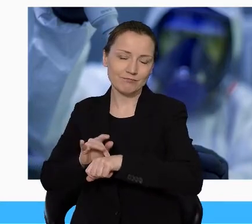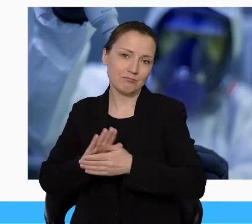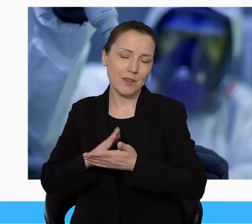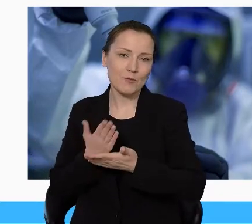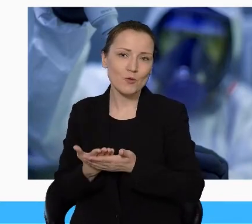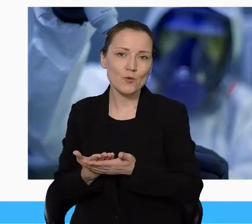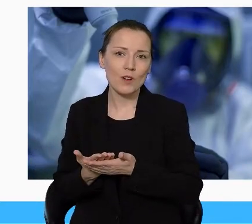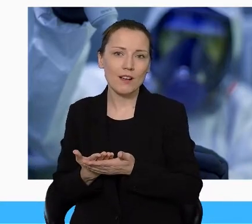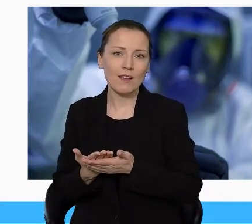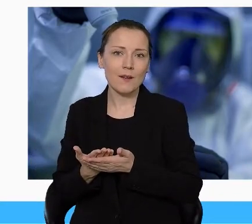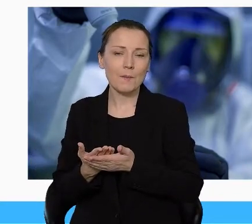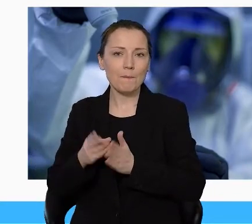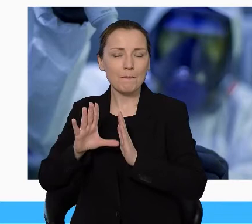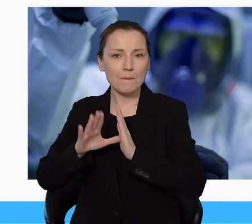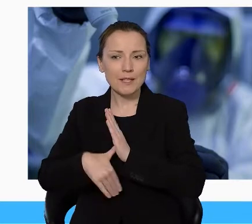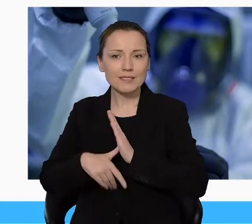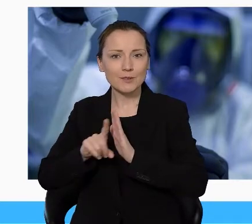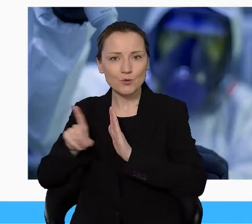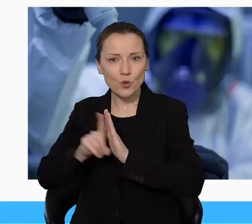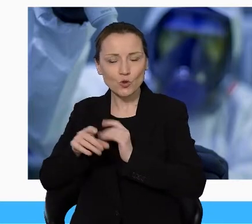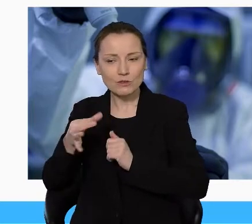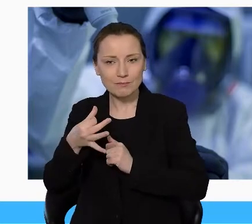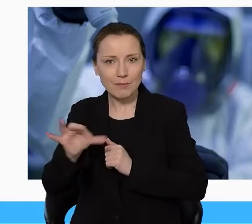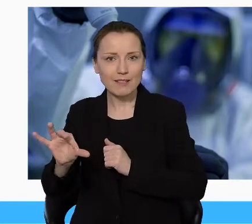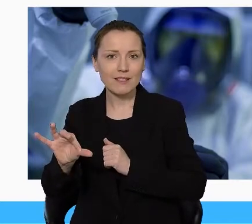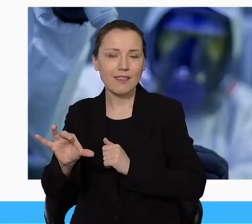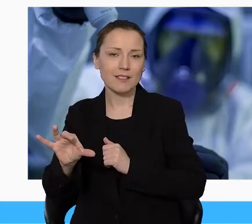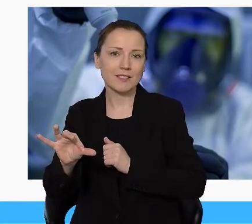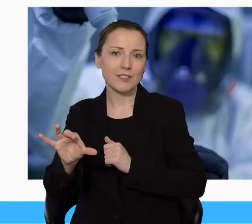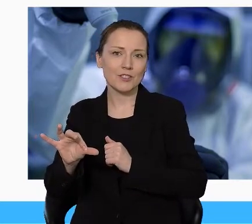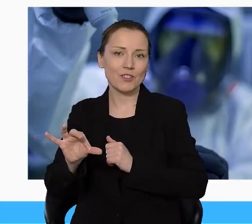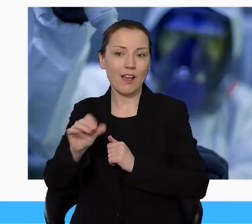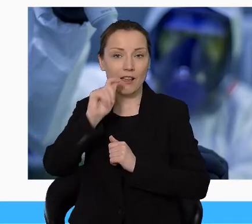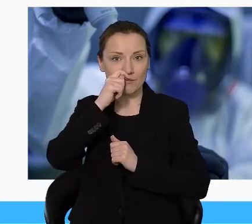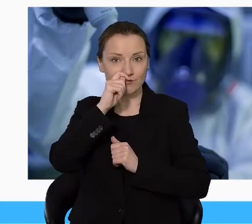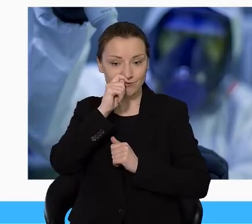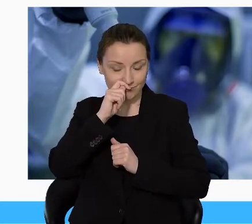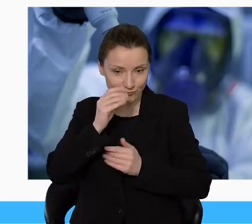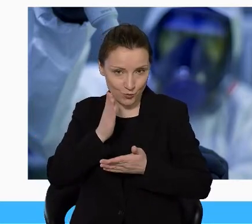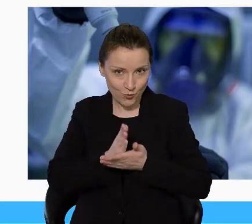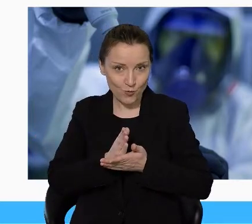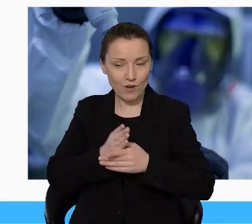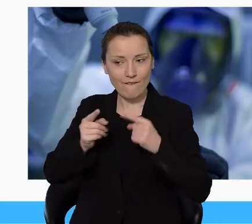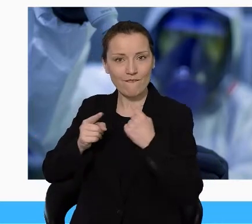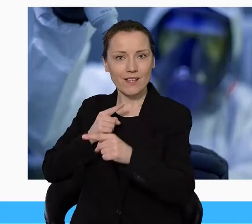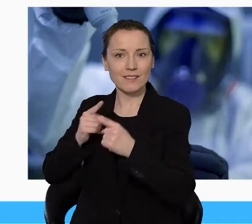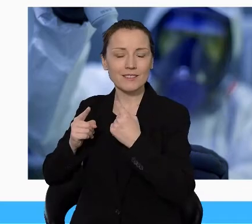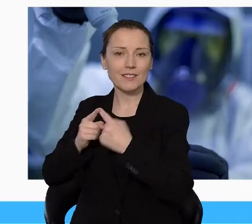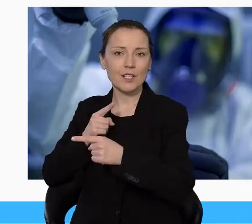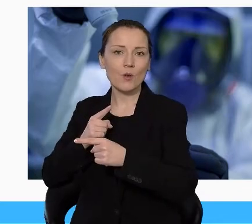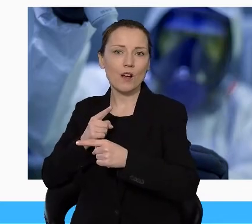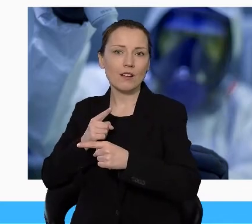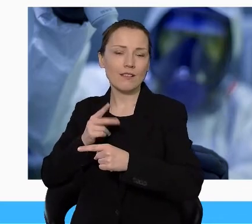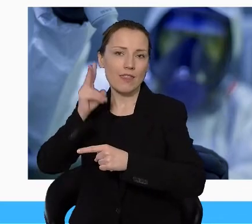przykład Miejska Przychodnia Specjalistyczna przekazuje swoje próbki do badania w